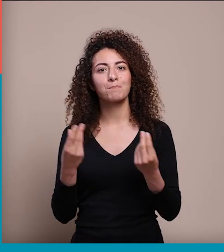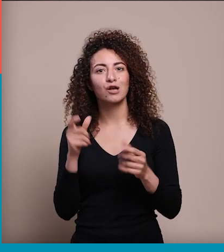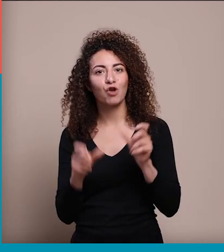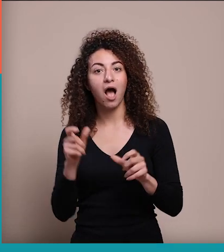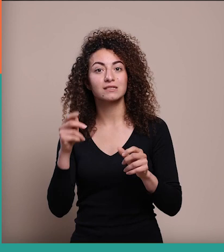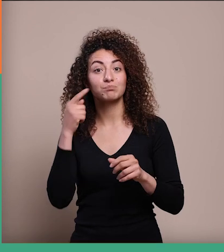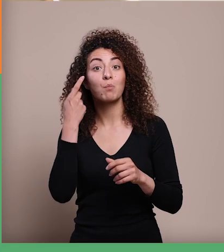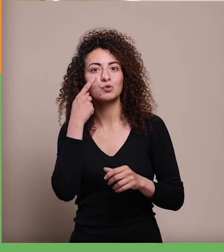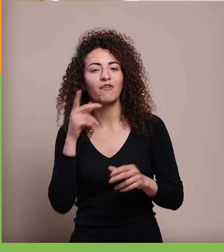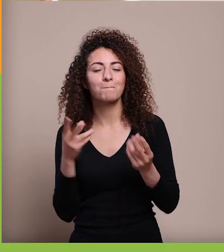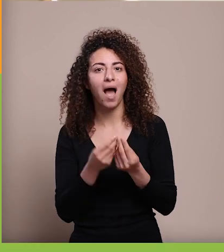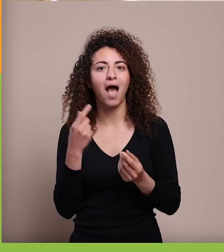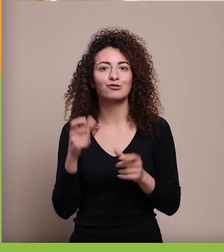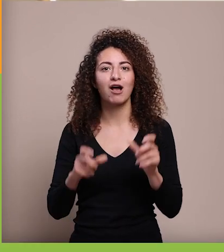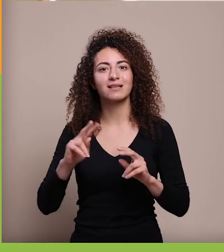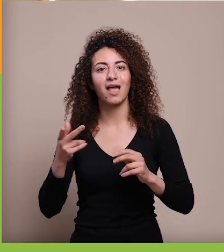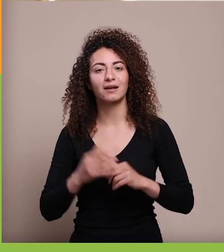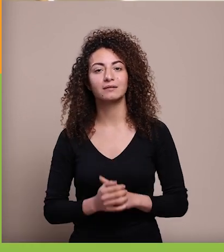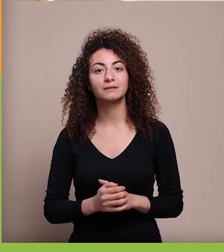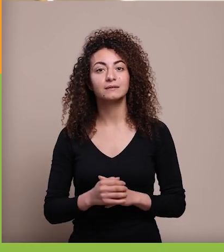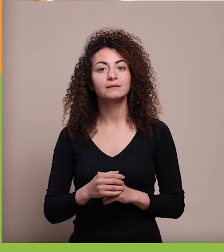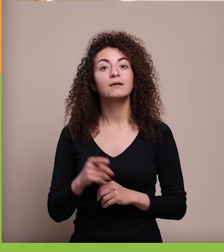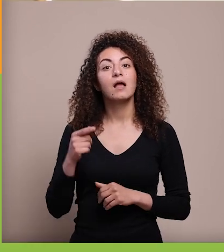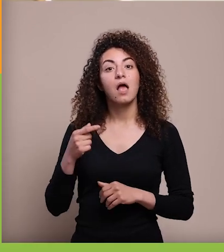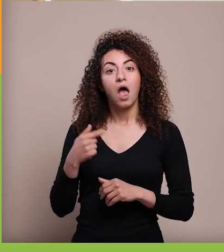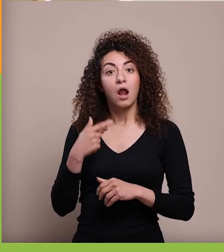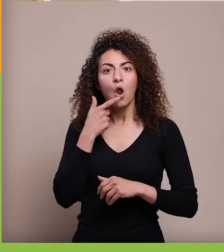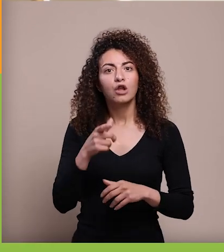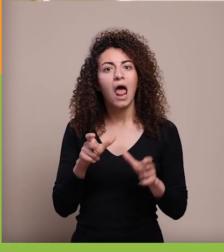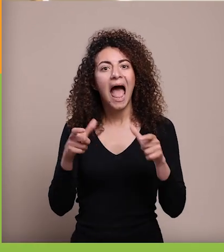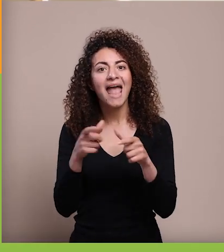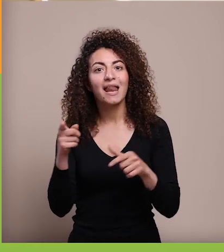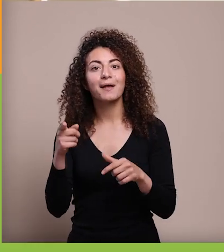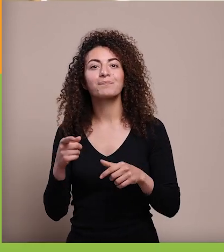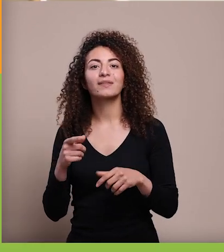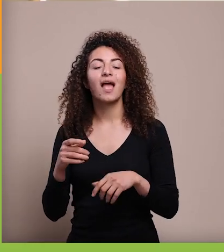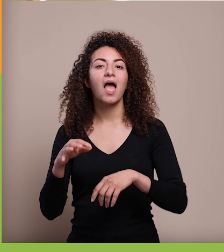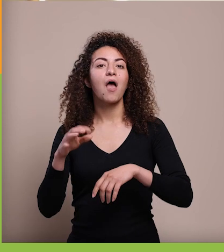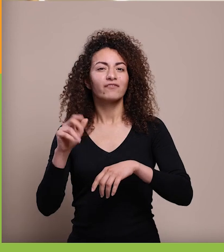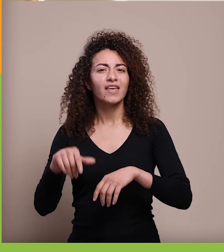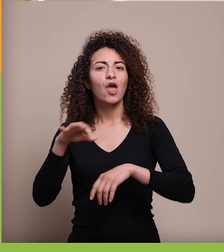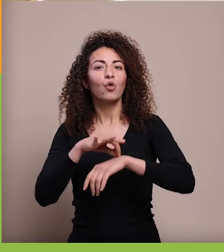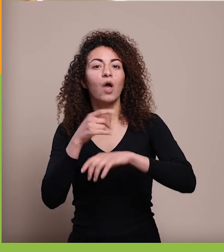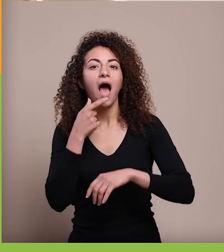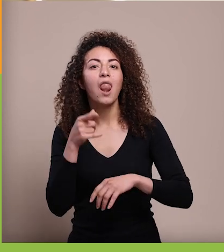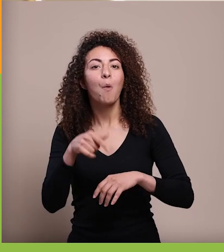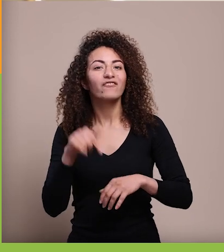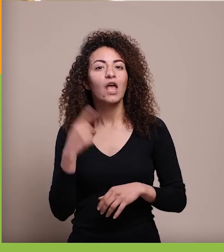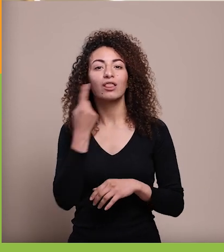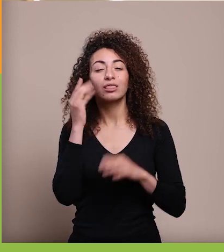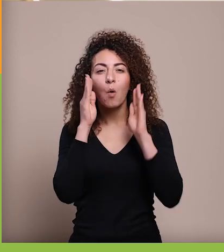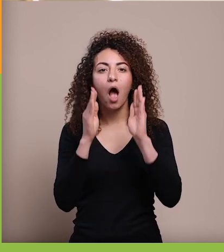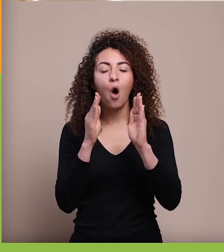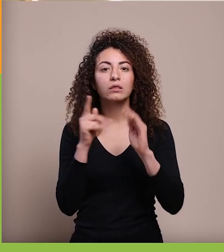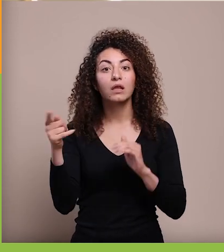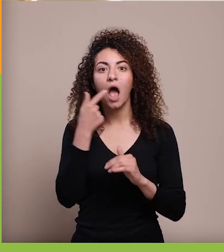الكفيف والمبسط لما قلنا لهم إنه نحنا شخصنا الحالة وهو سما التوحد خبروهن